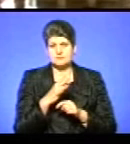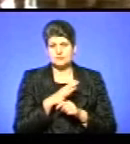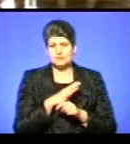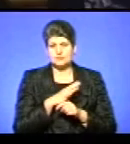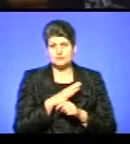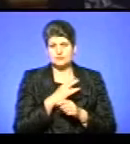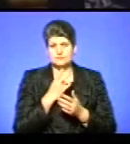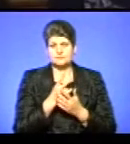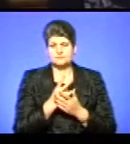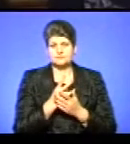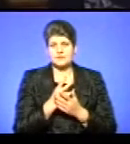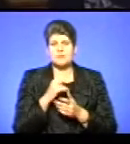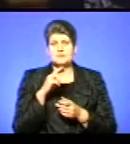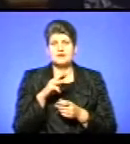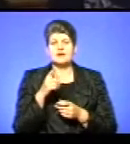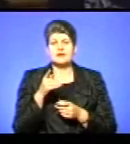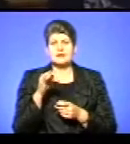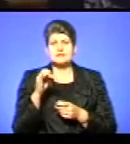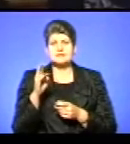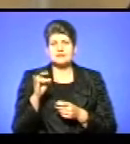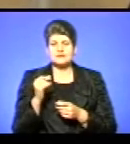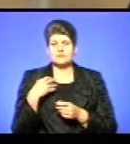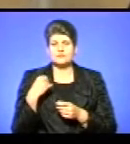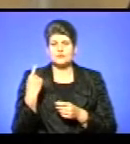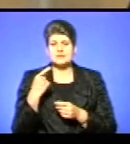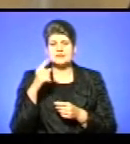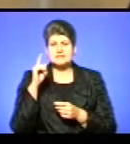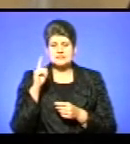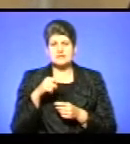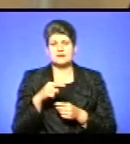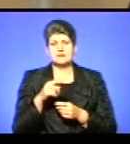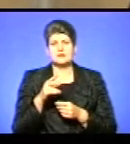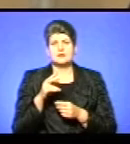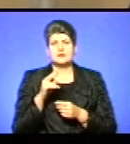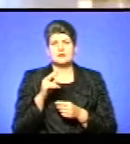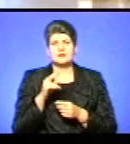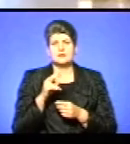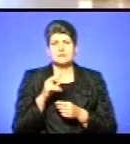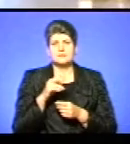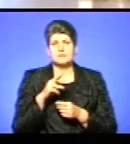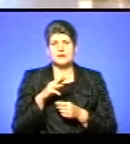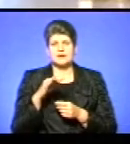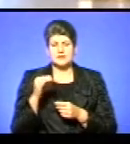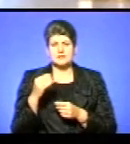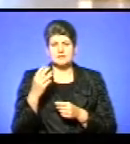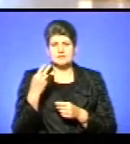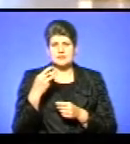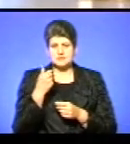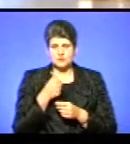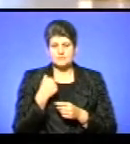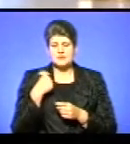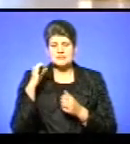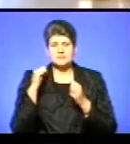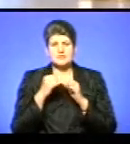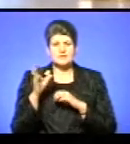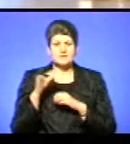оприлюднене. Мирослава Грицянко з Львівщини знала владику Михаїла Сабригу 30 років. Перша знипка, мені таки запам'яталась